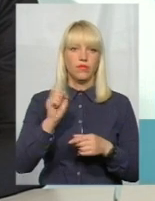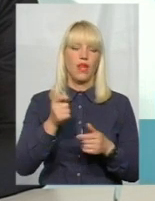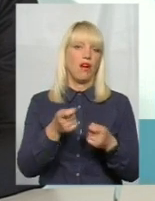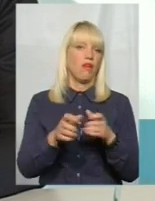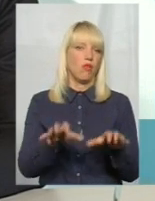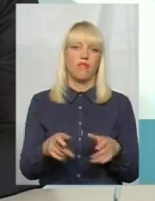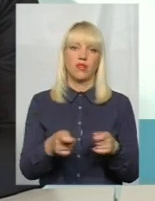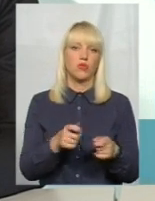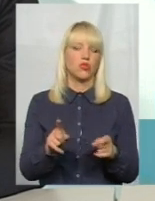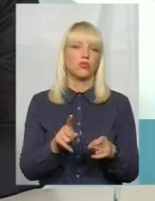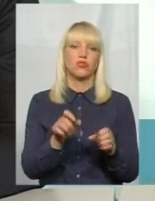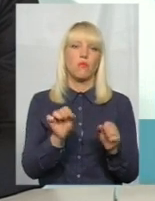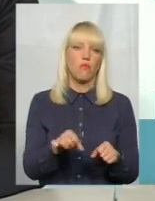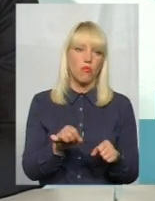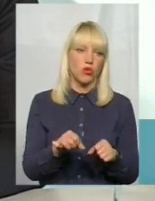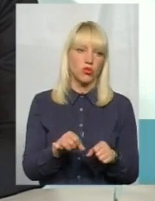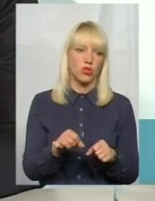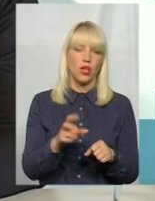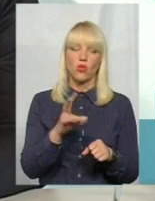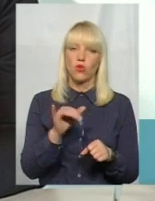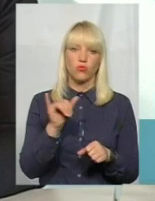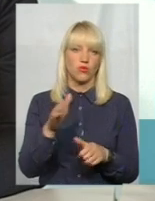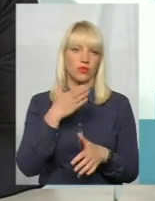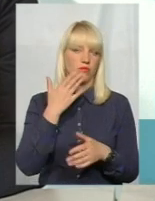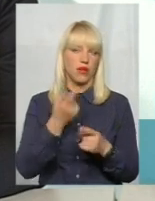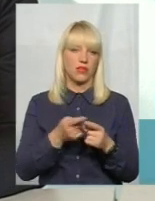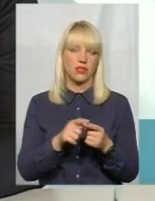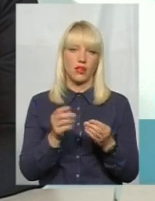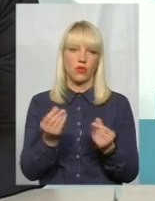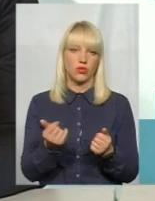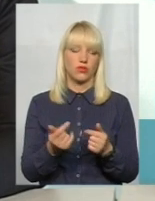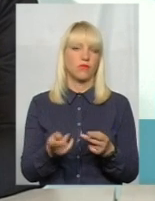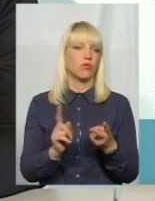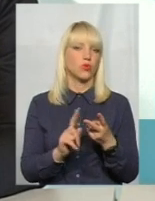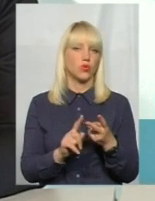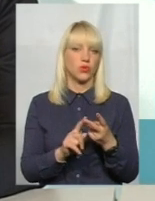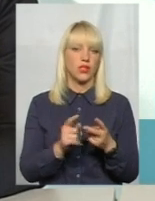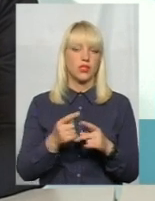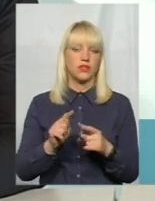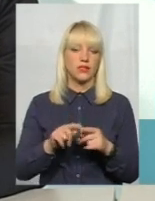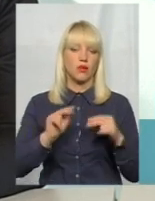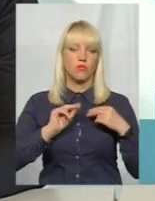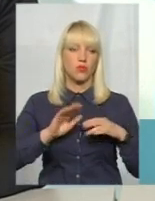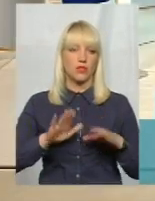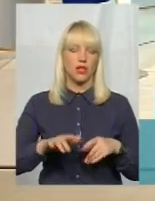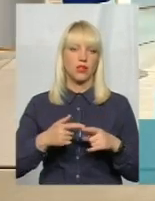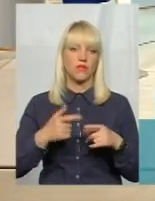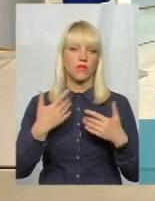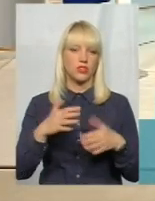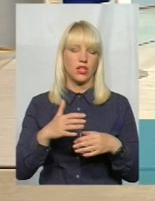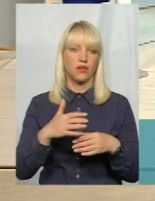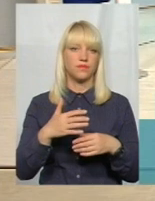ніби щось і може, але, по-перше, немає на це коштів. По-друге, ну, ця посада, насправді, вже себе трохи вижила.